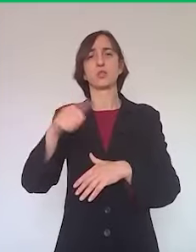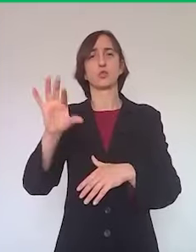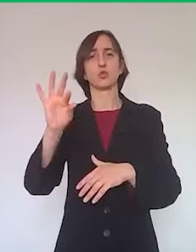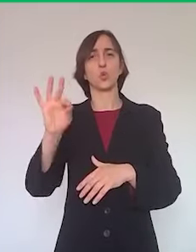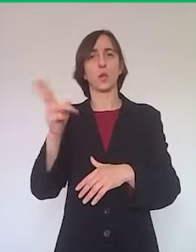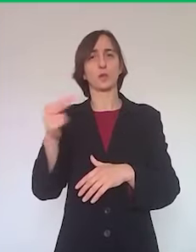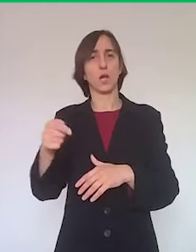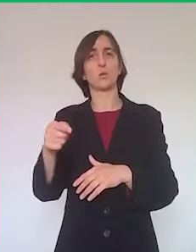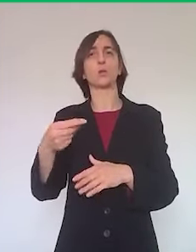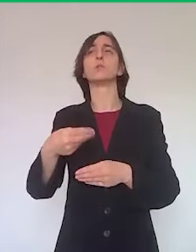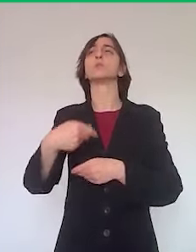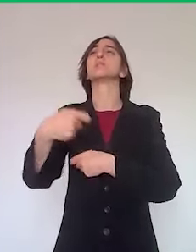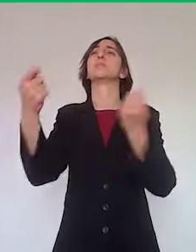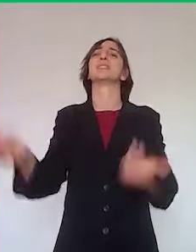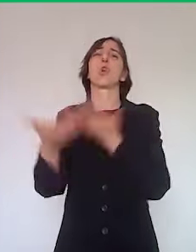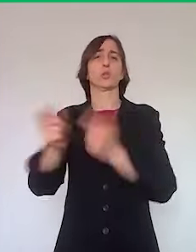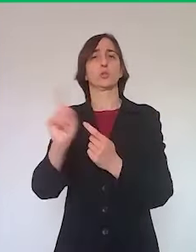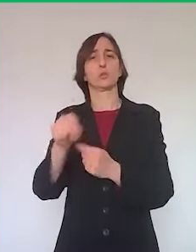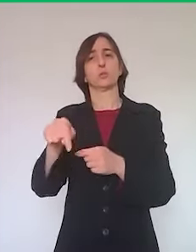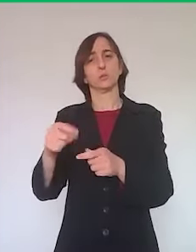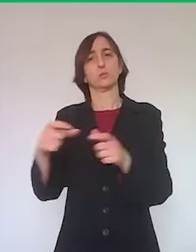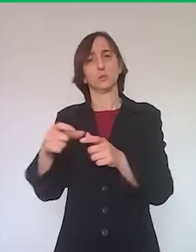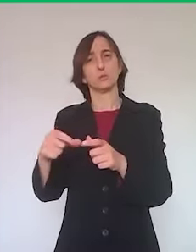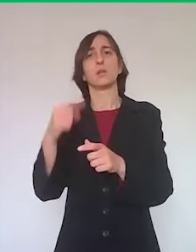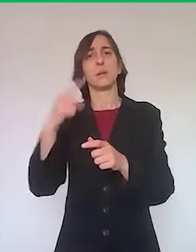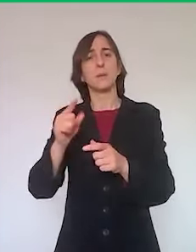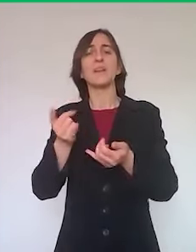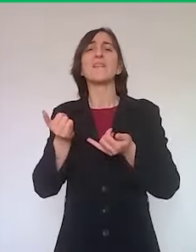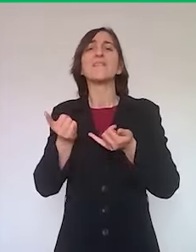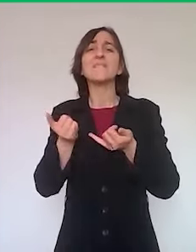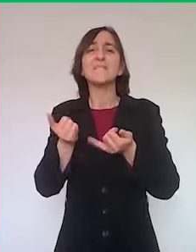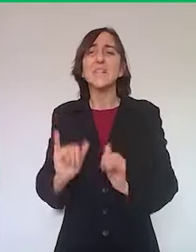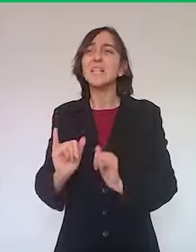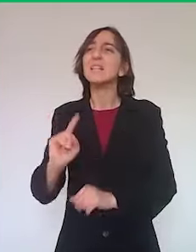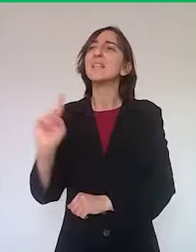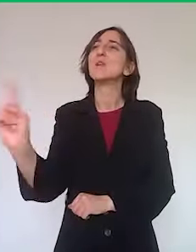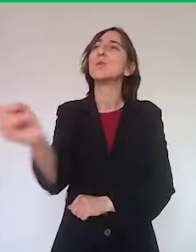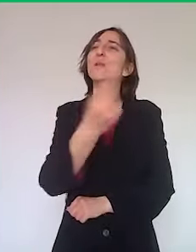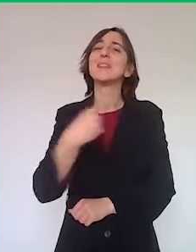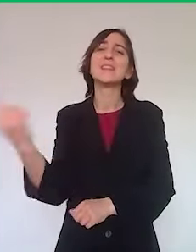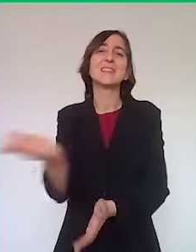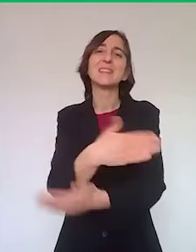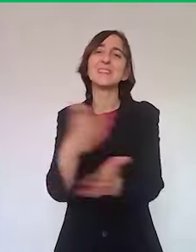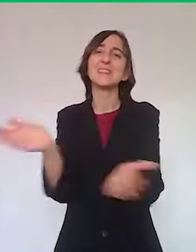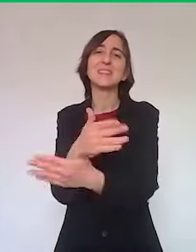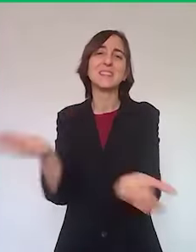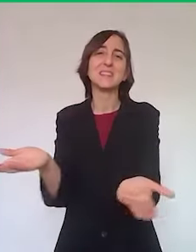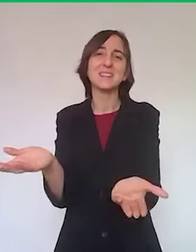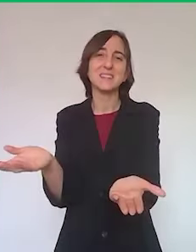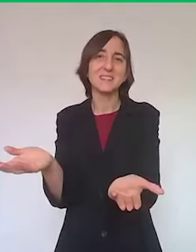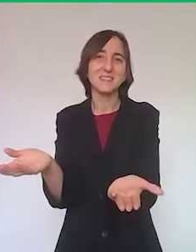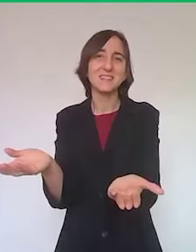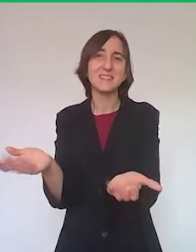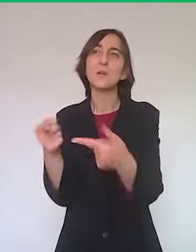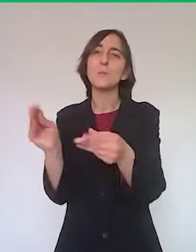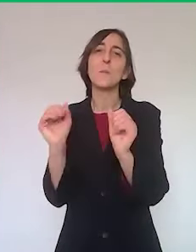poter spendere in questo caso per garantire ai figli di tutti, dico così, ai figli di tutti, di chi è ricco, che può già da solo, di chi è